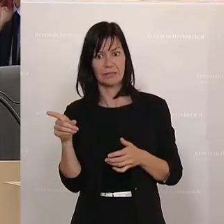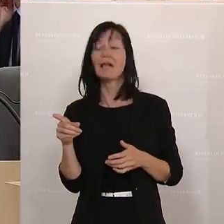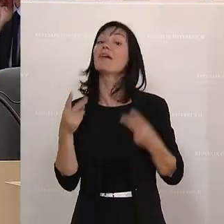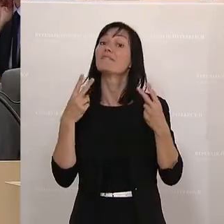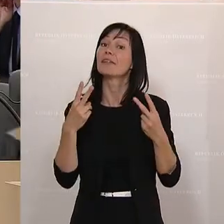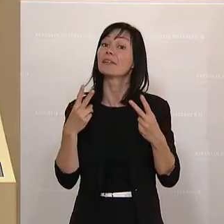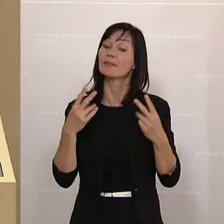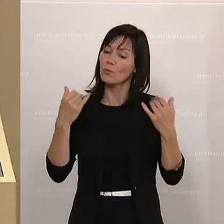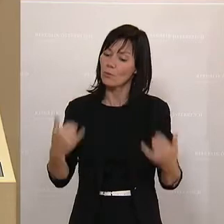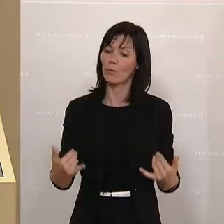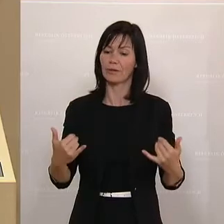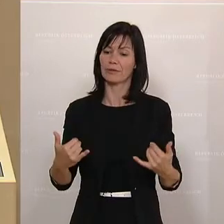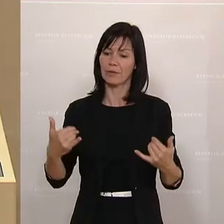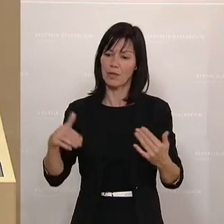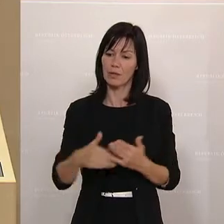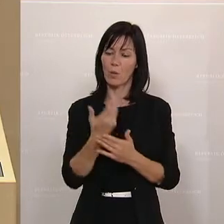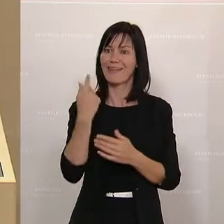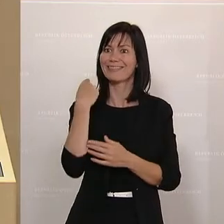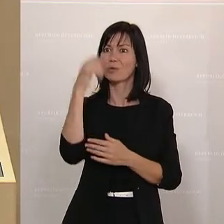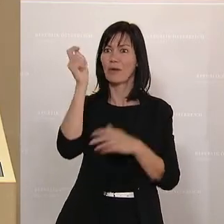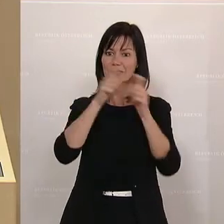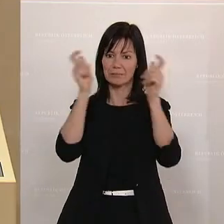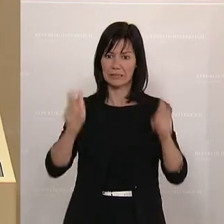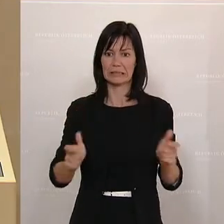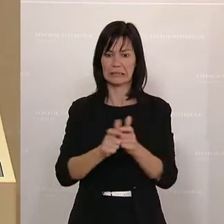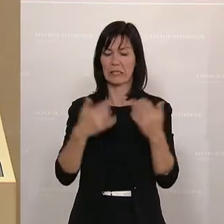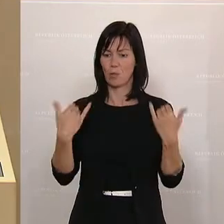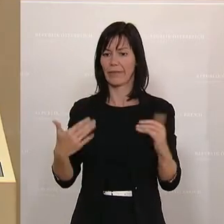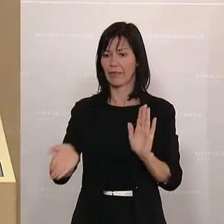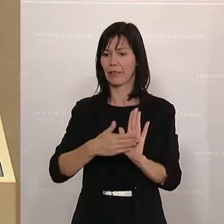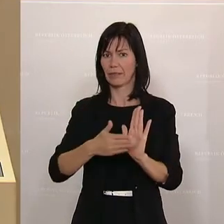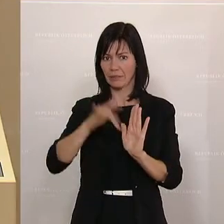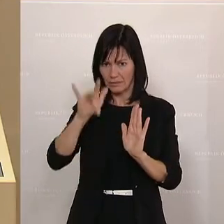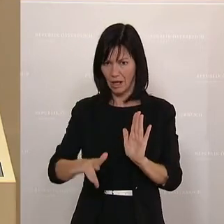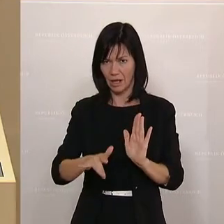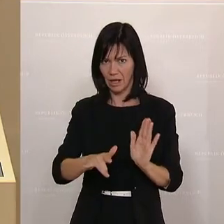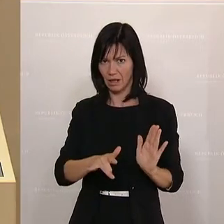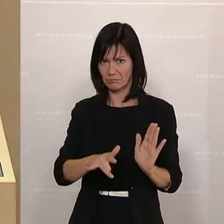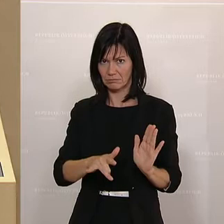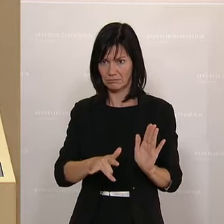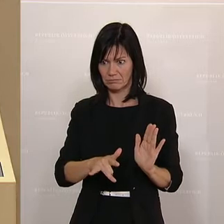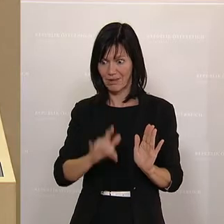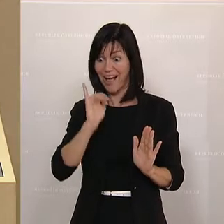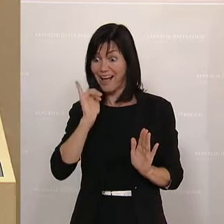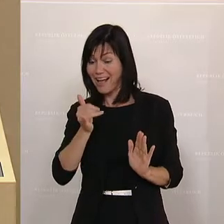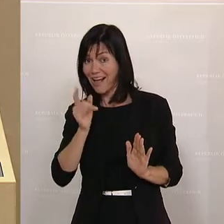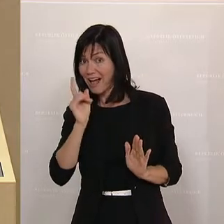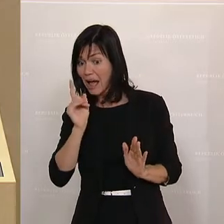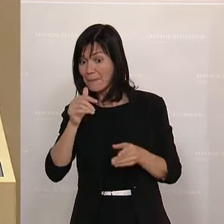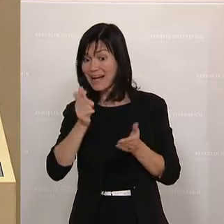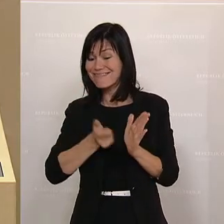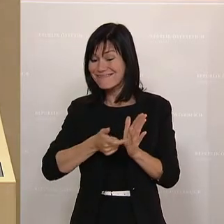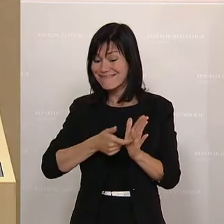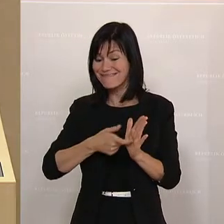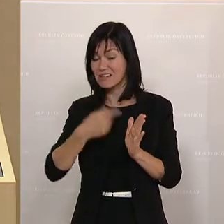heute ein neues Teuerungspaket auch aufgelegt worden ist. Aber dass dieses Paket auch wirklich dringlich